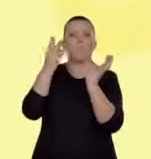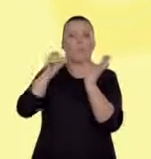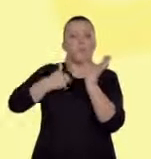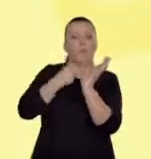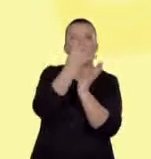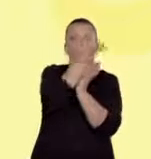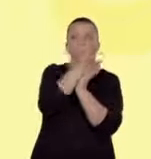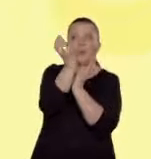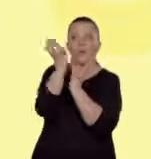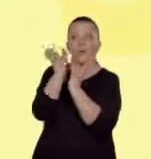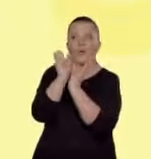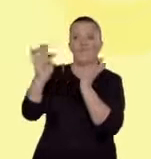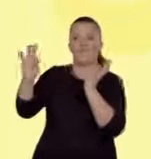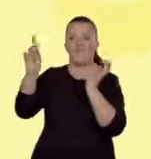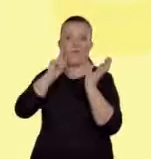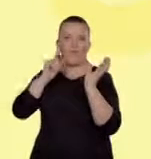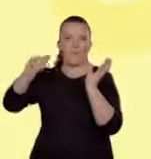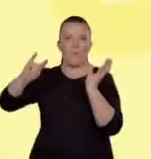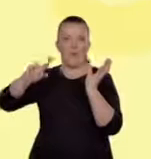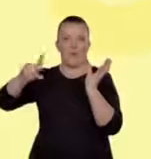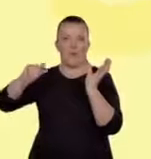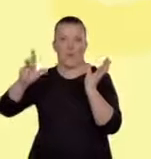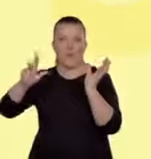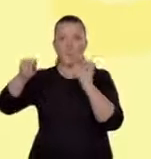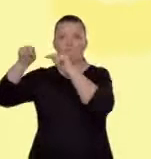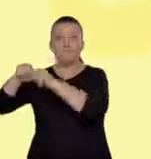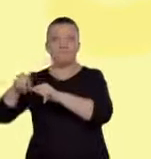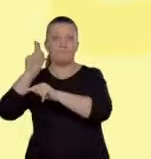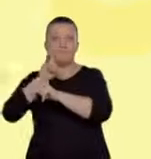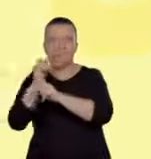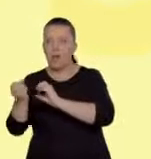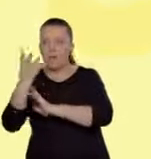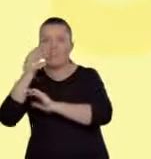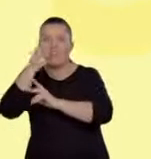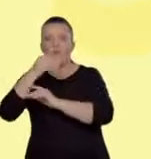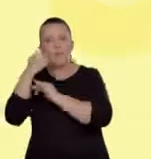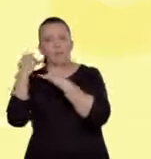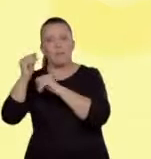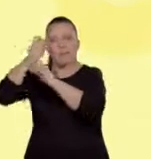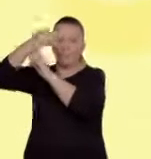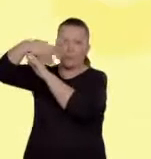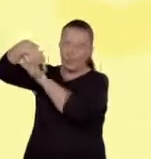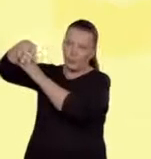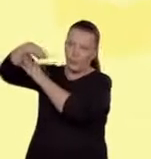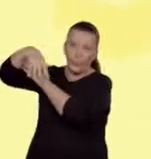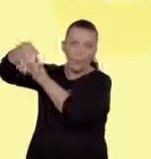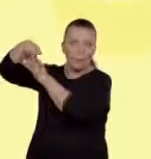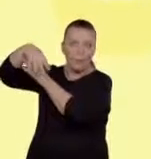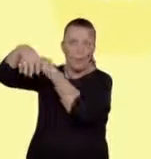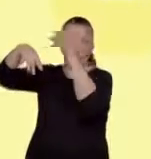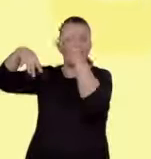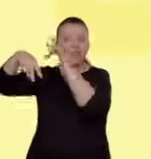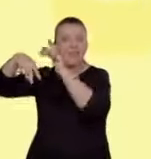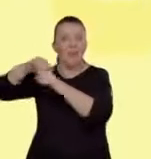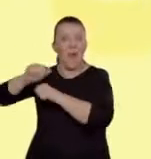pyłek produkowany przez kwiaty męskie. Te z kolei cechują się długimi i wiotkimi pręcikami, które dzięki swojej